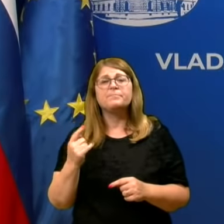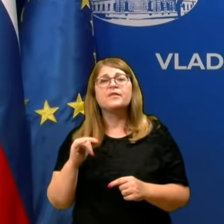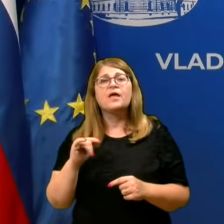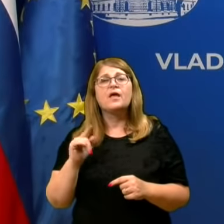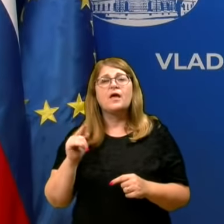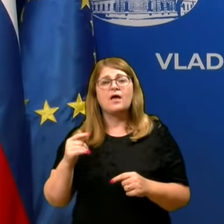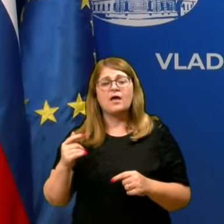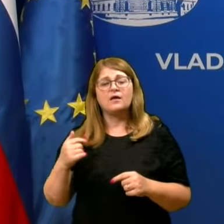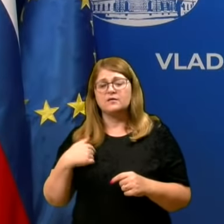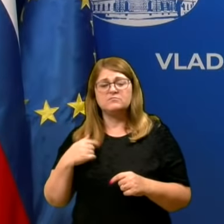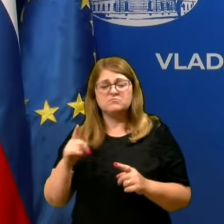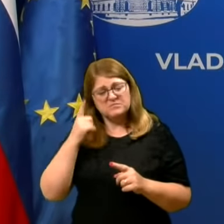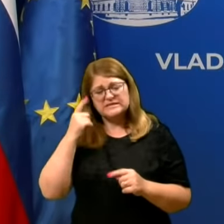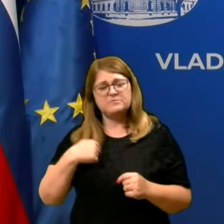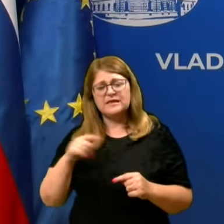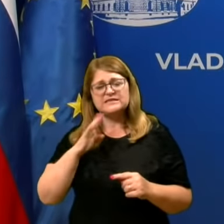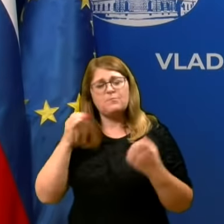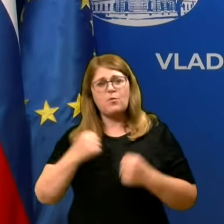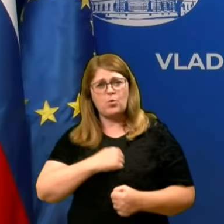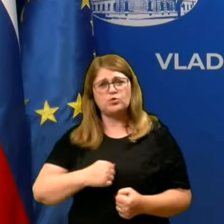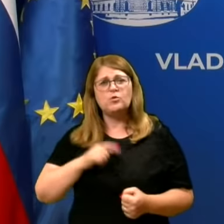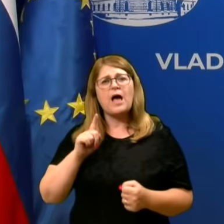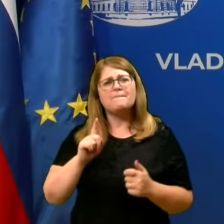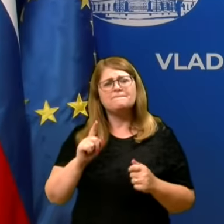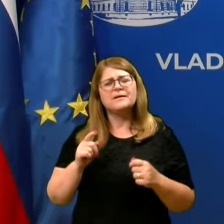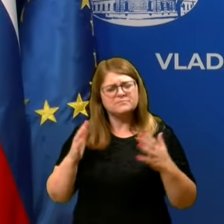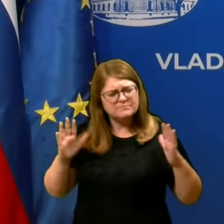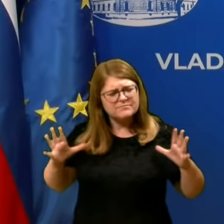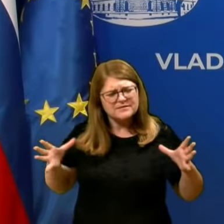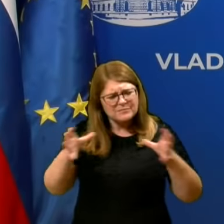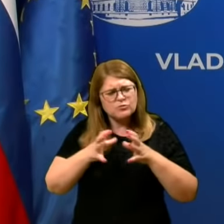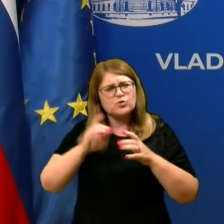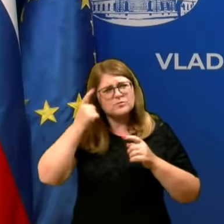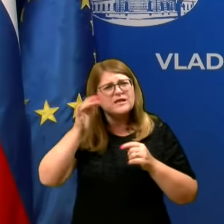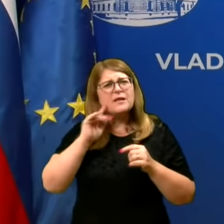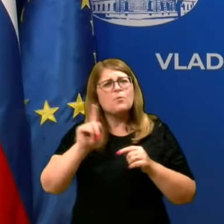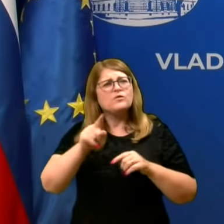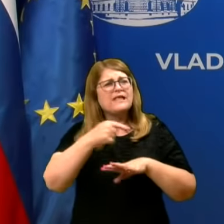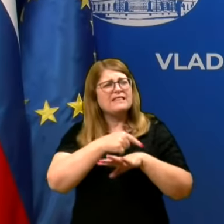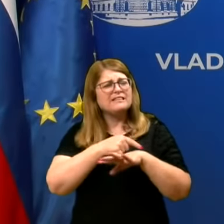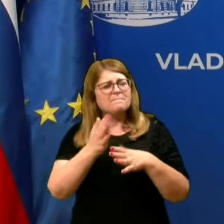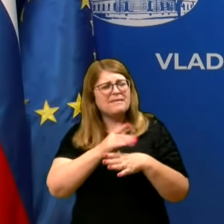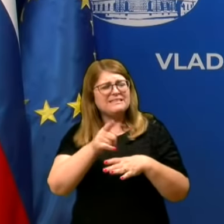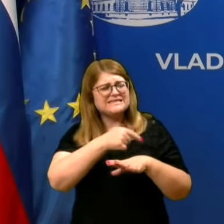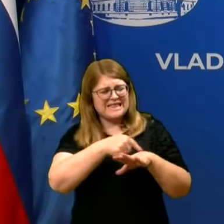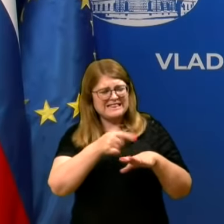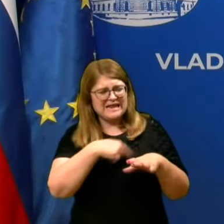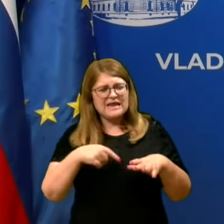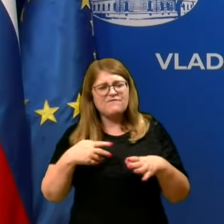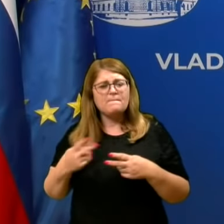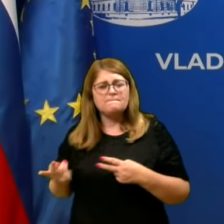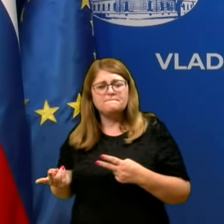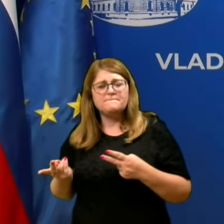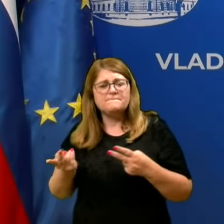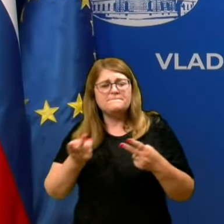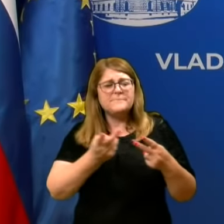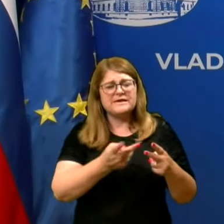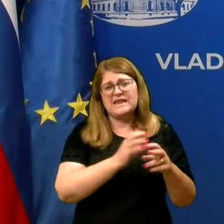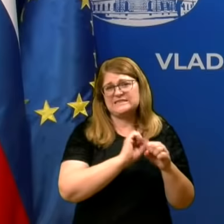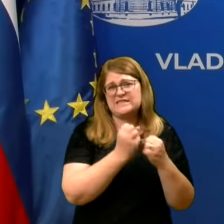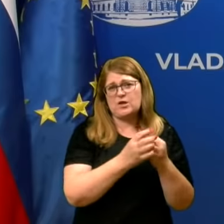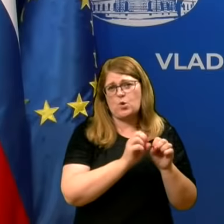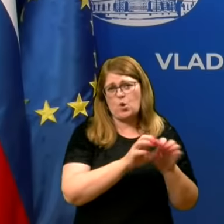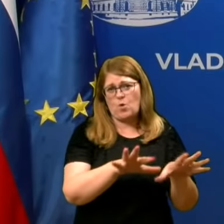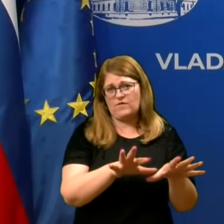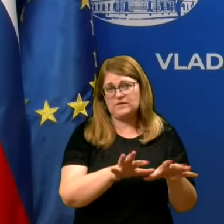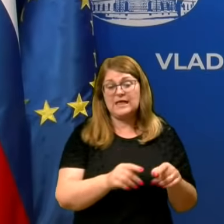tiste, ki bi hodost boleli. Ampak dejmo skrbeti, da ne bomo med raljive zanesli to okušbo, epidemijo, kar kot dosga taga,